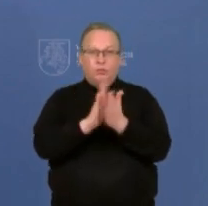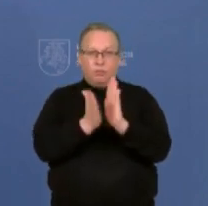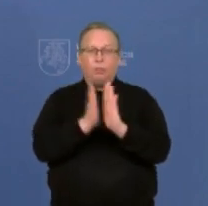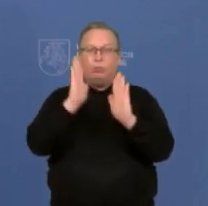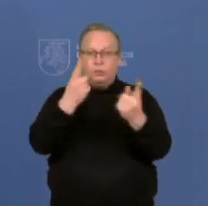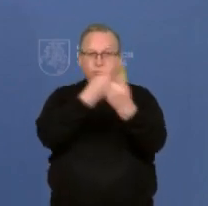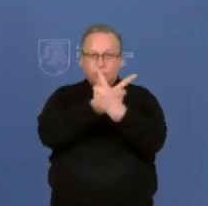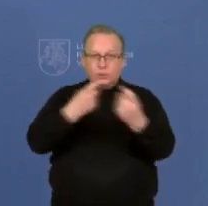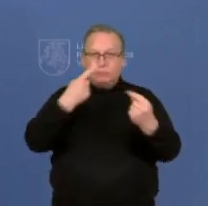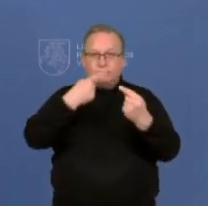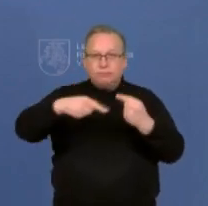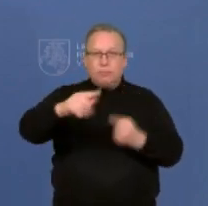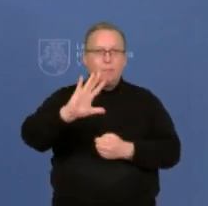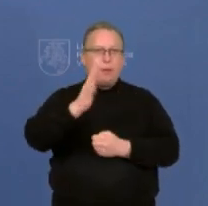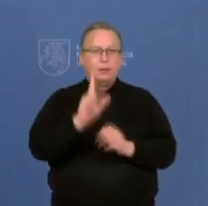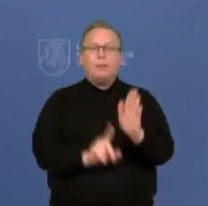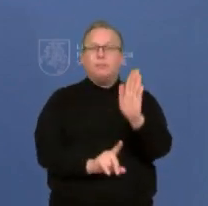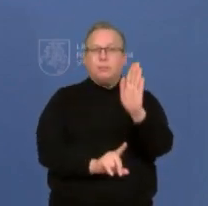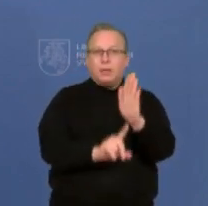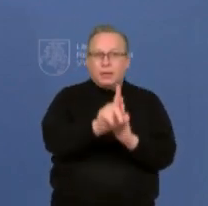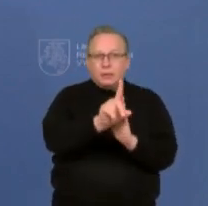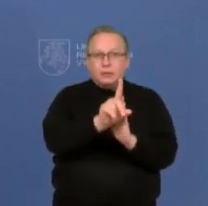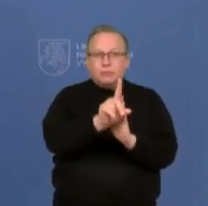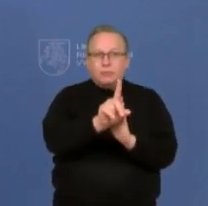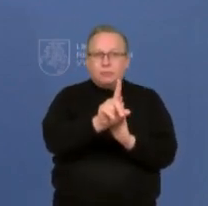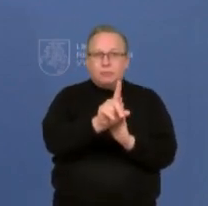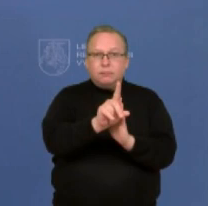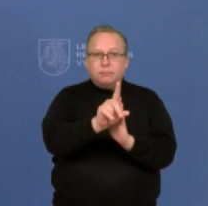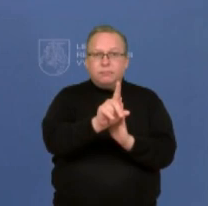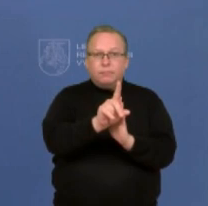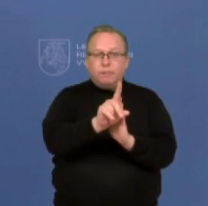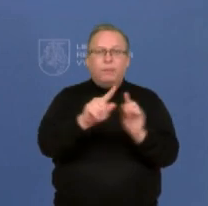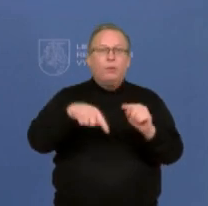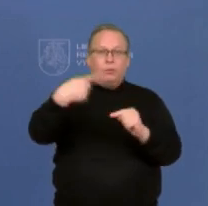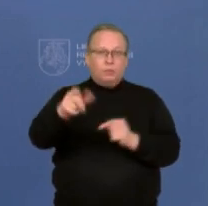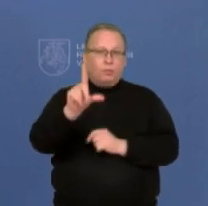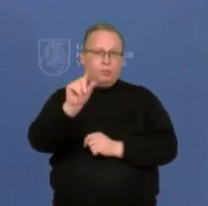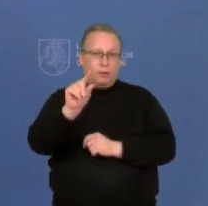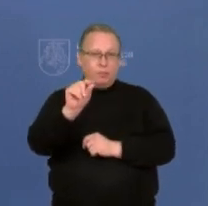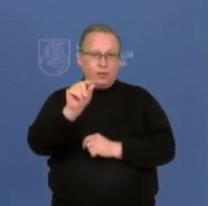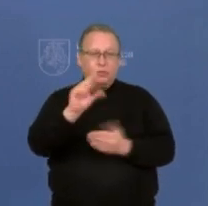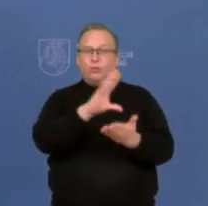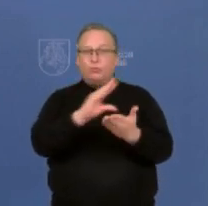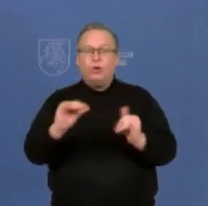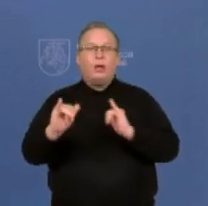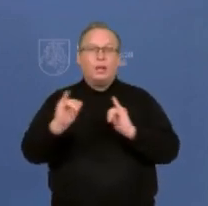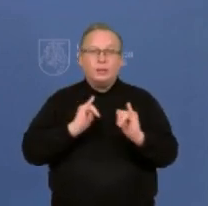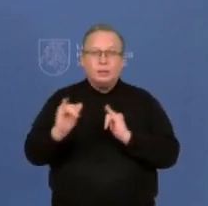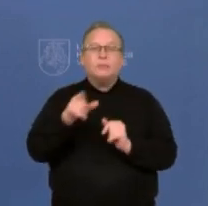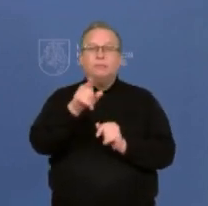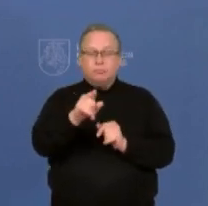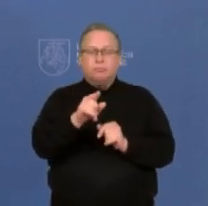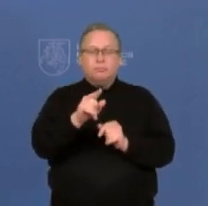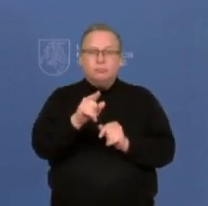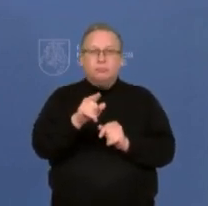penktadienio ir įsigalioti, na, daugiau daugiausiai turėtų nuo pirmadienio. Ir tos tvarkos yra būtent